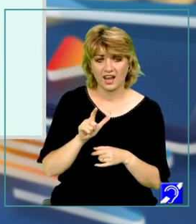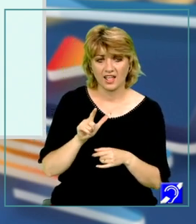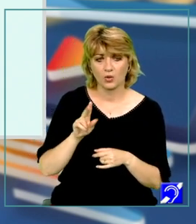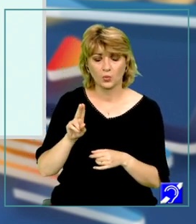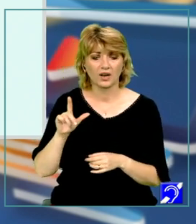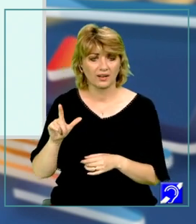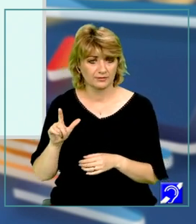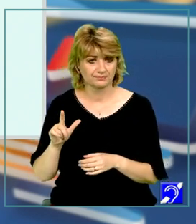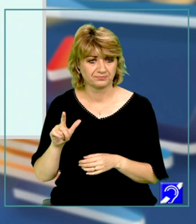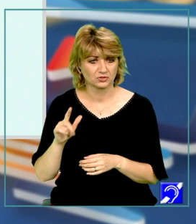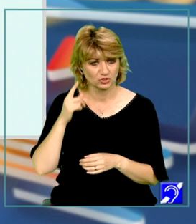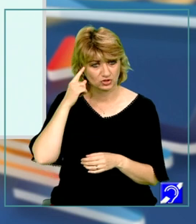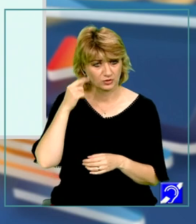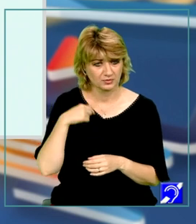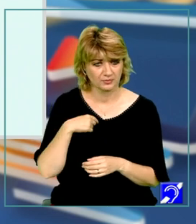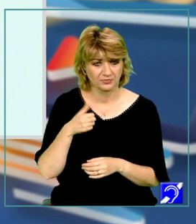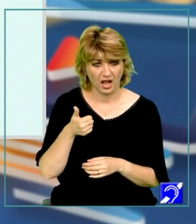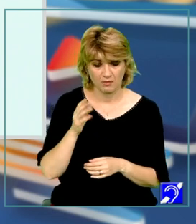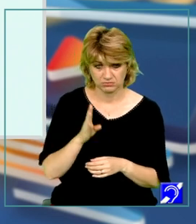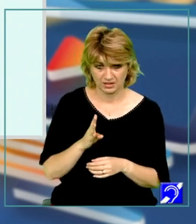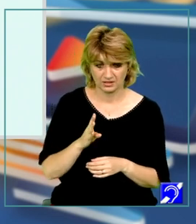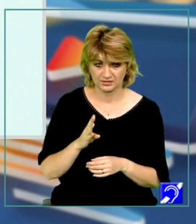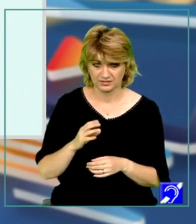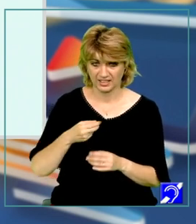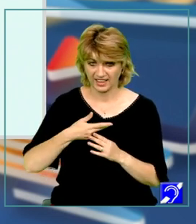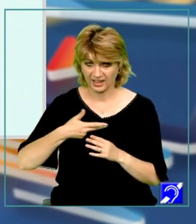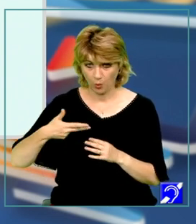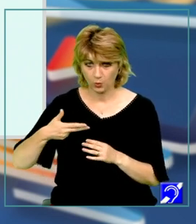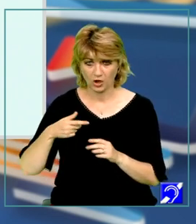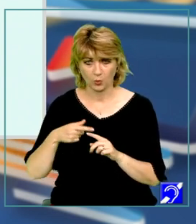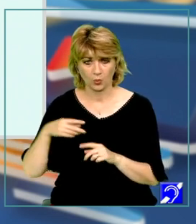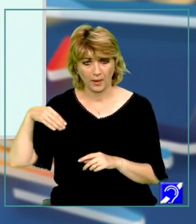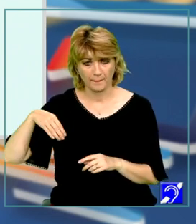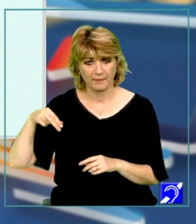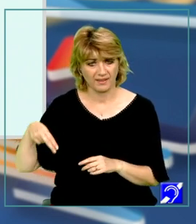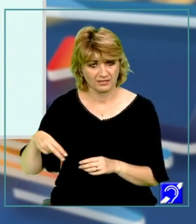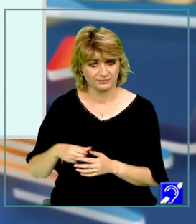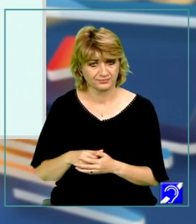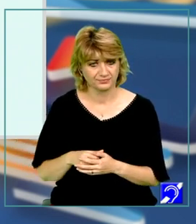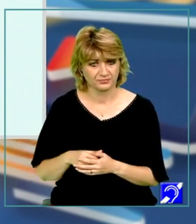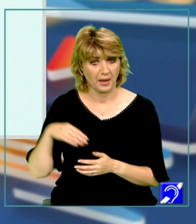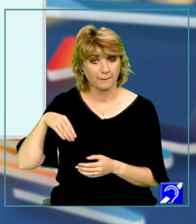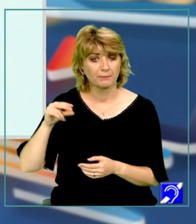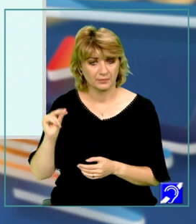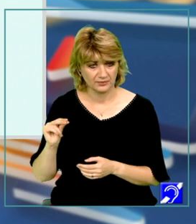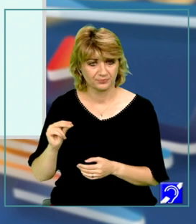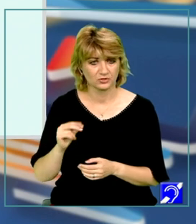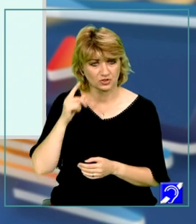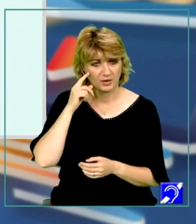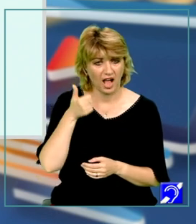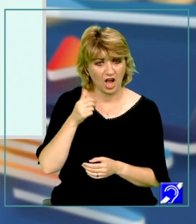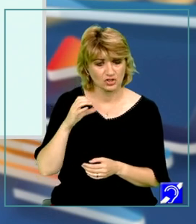A, B este congruent cu M, M, P. Știm că A, C